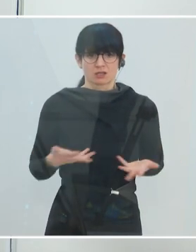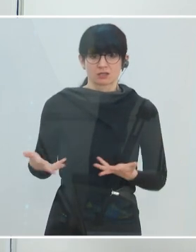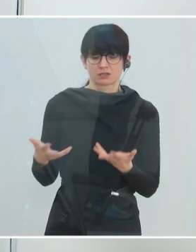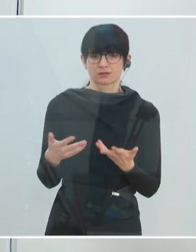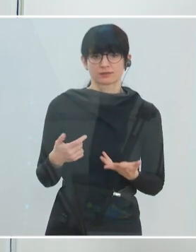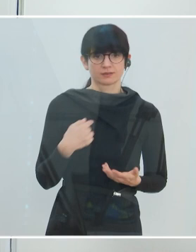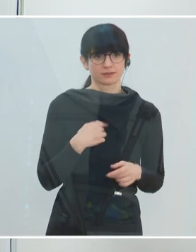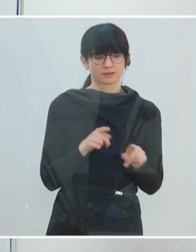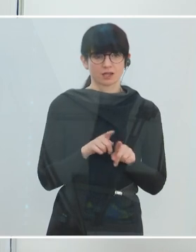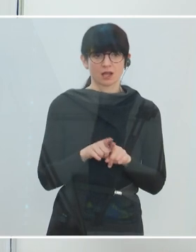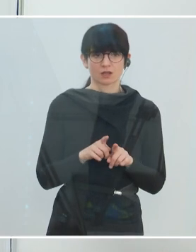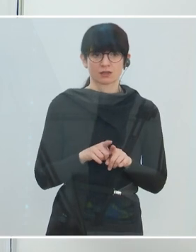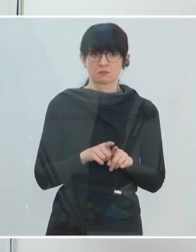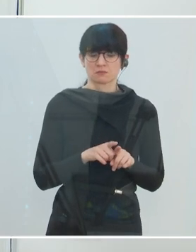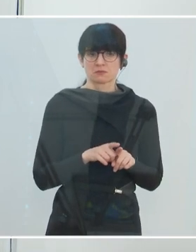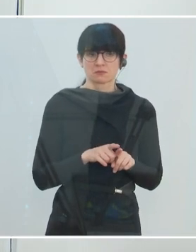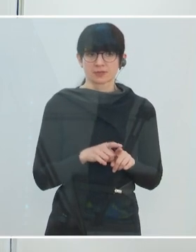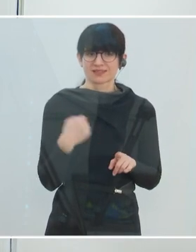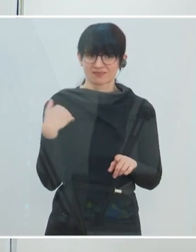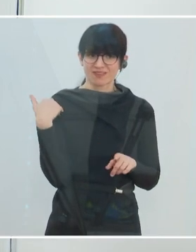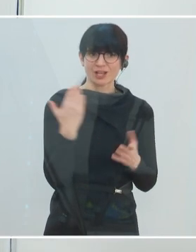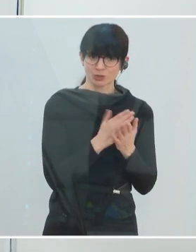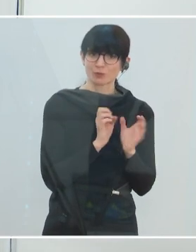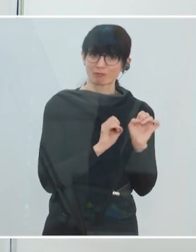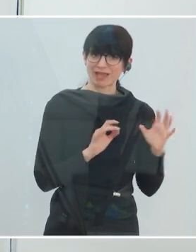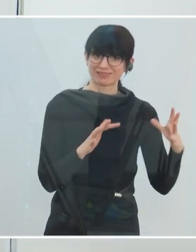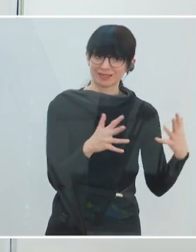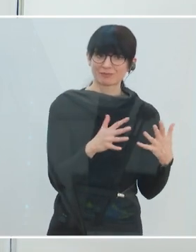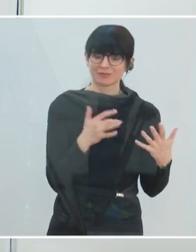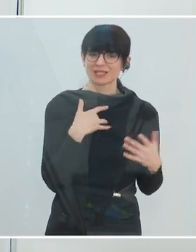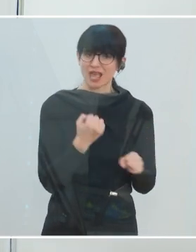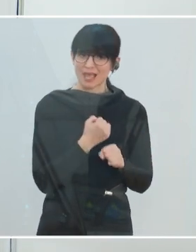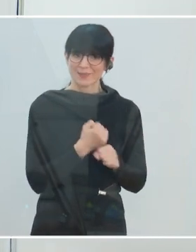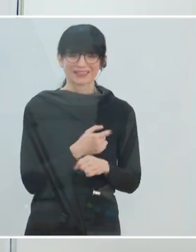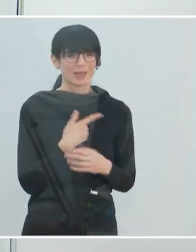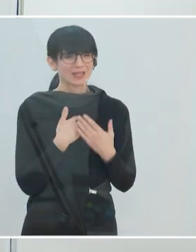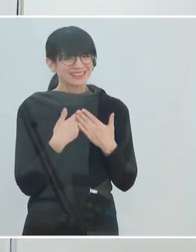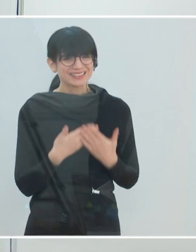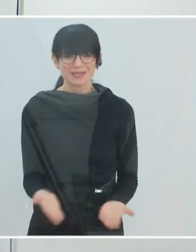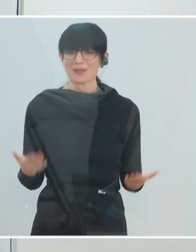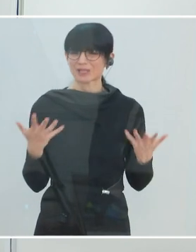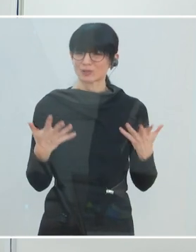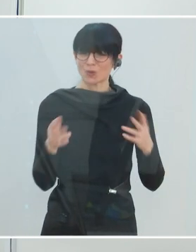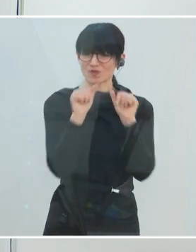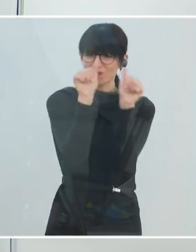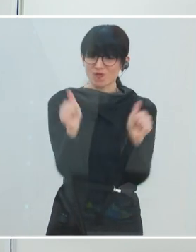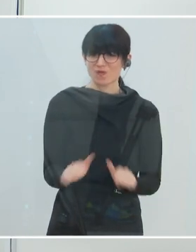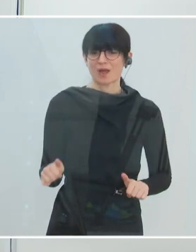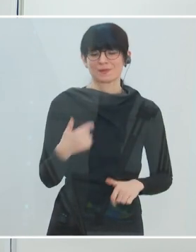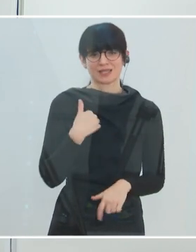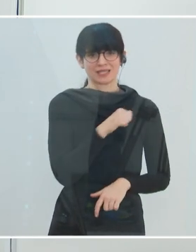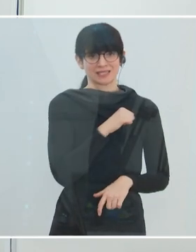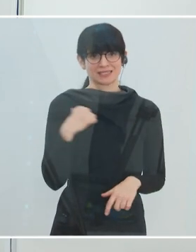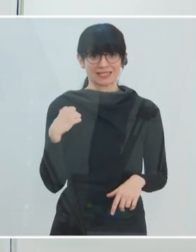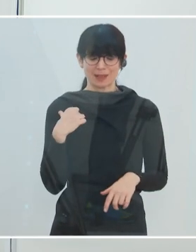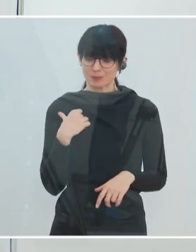erste Mal. Ich war auch schon in Pandemie-Einsätzen oder befasst, aber nie in so einer Form, dass man wirklich selber so